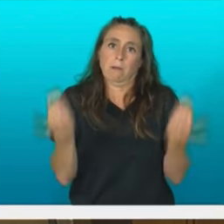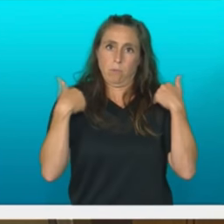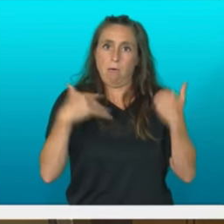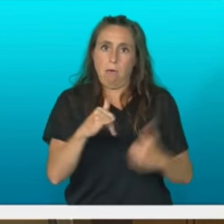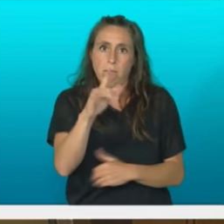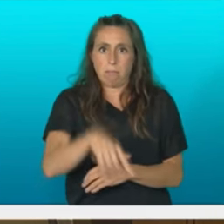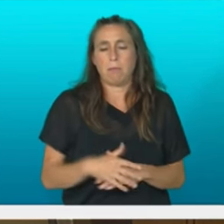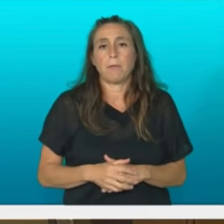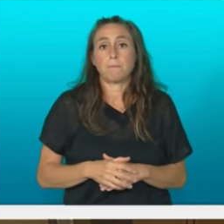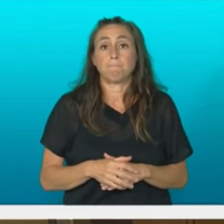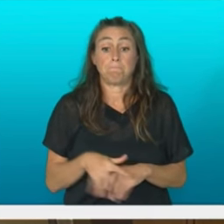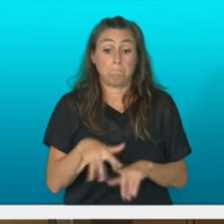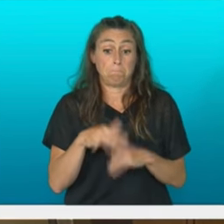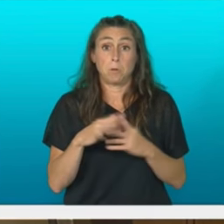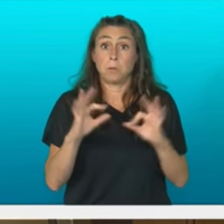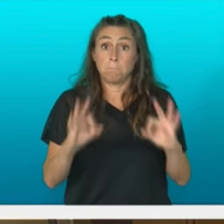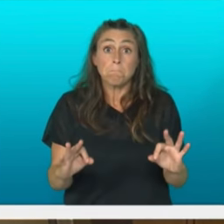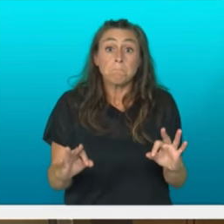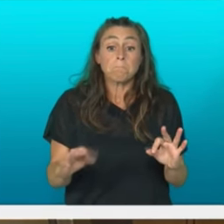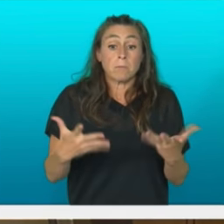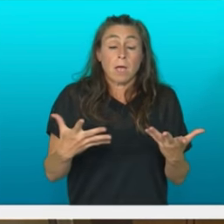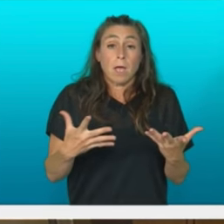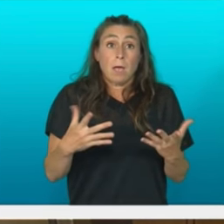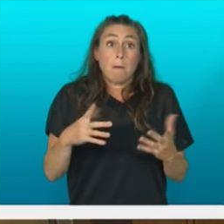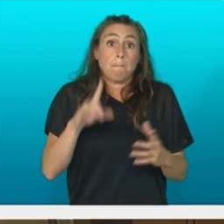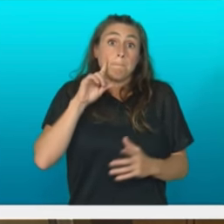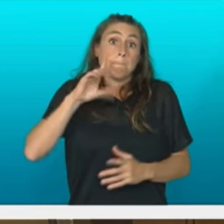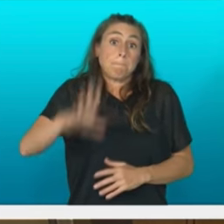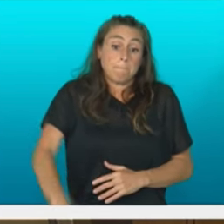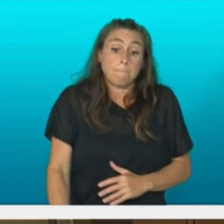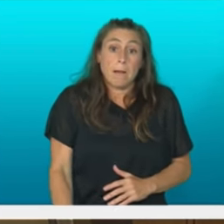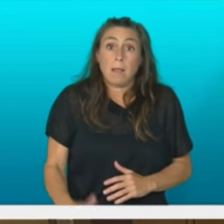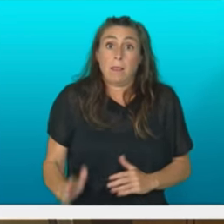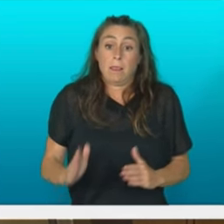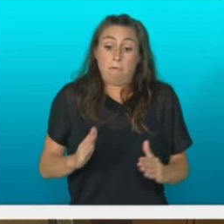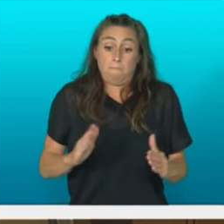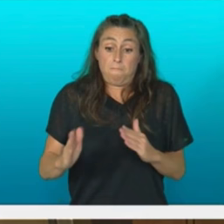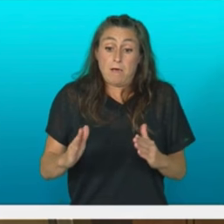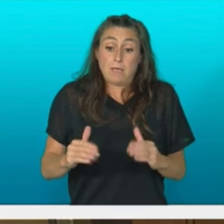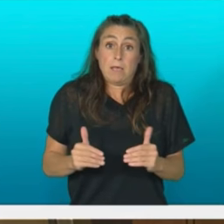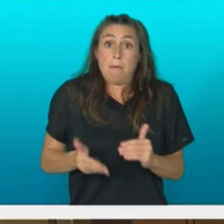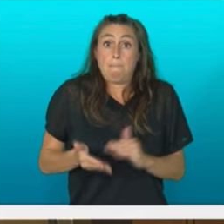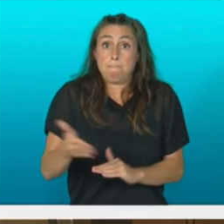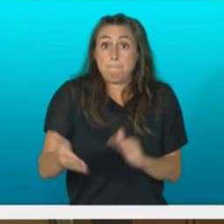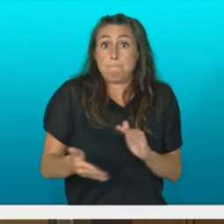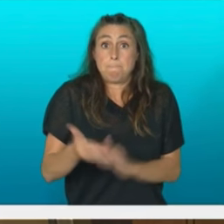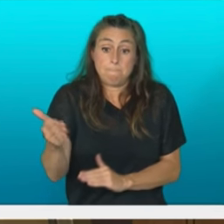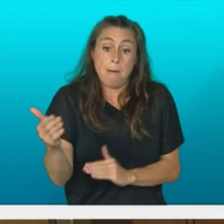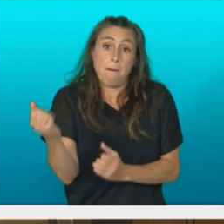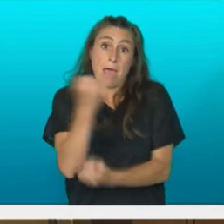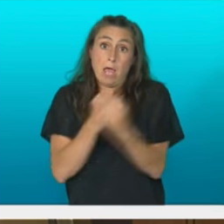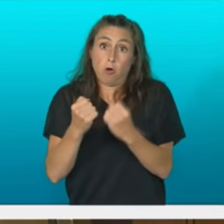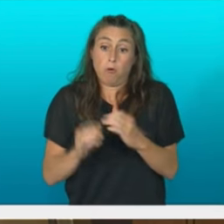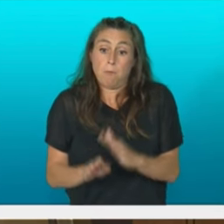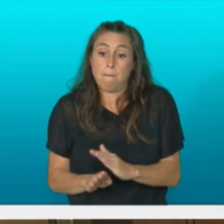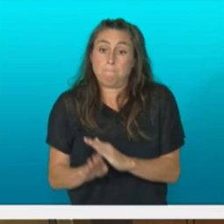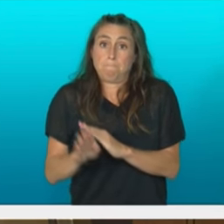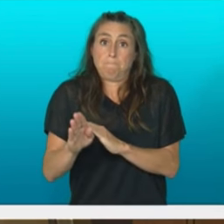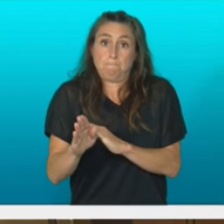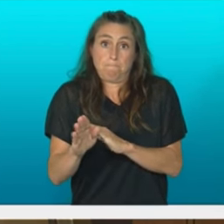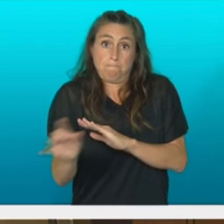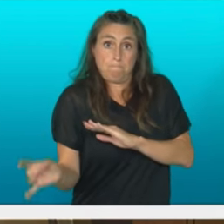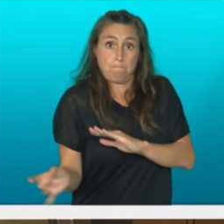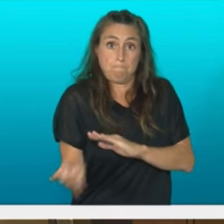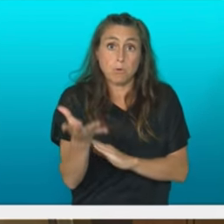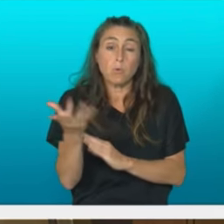Testu ingur honetan suspertze ekonomiko baten fasean sartuko gara, suspertze fase batean. Eta hori bako funtsak